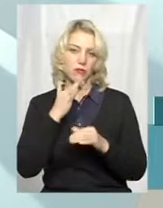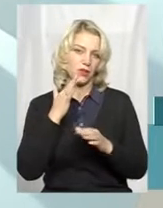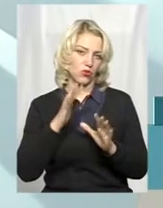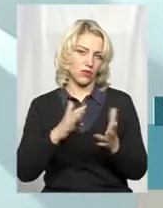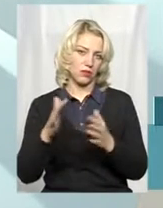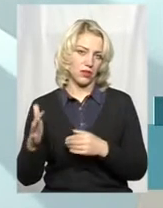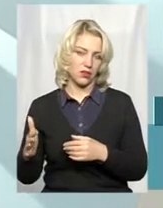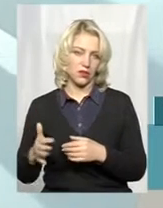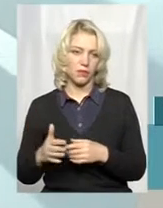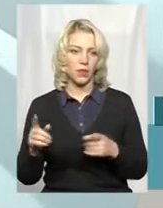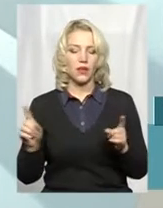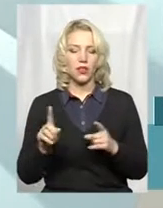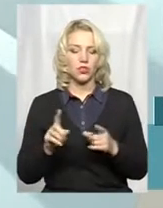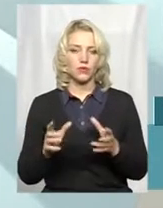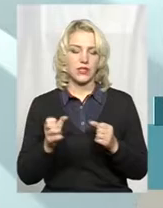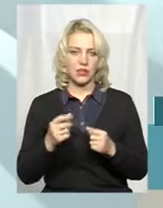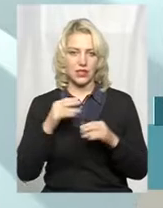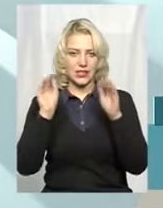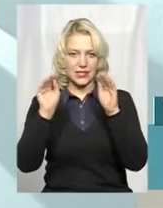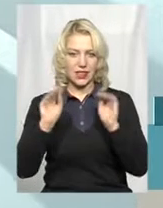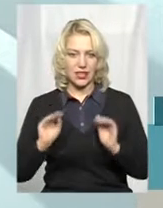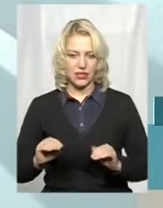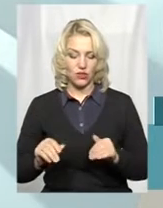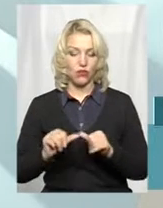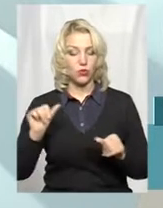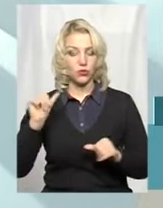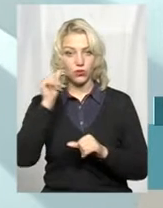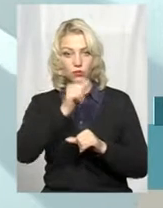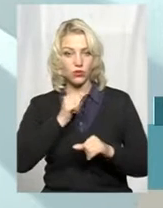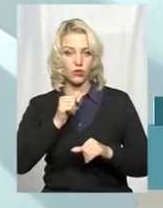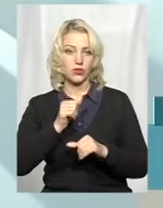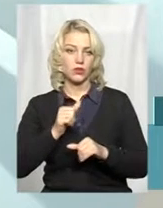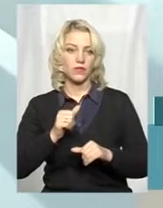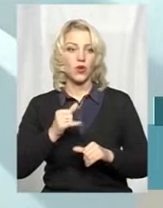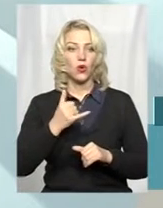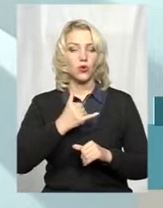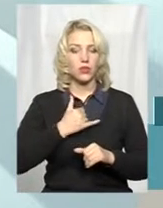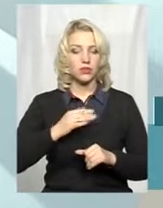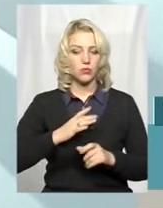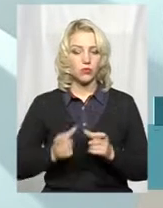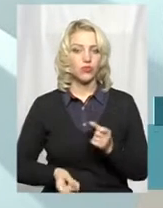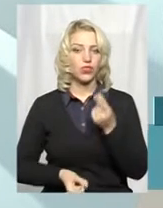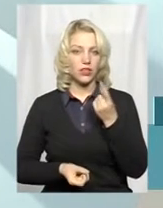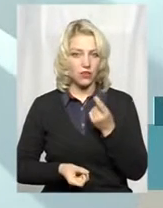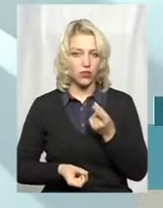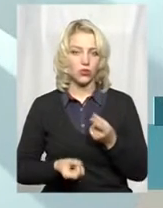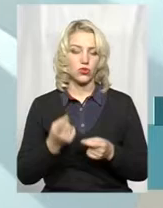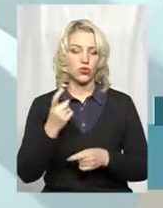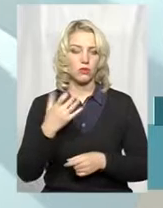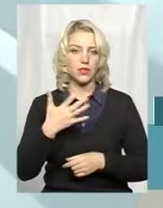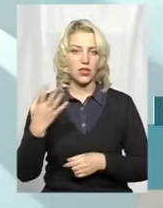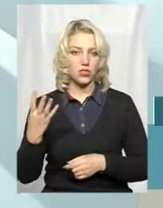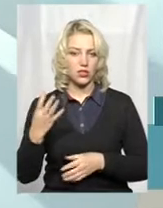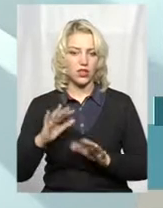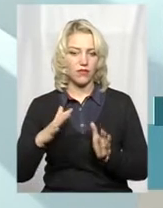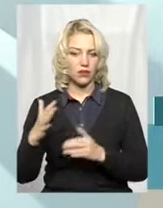випадках. Якщо брати статистику, то в минулому році, скажімо, у нас було виявлено 154